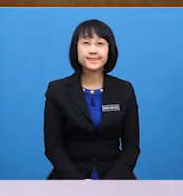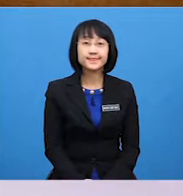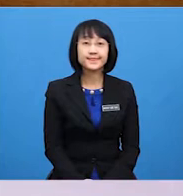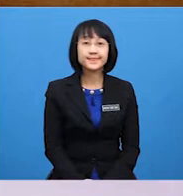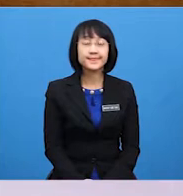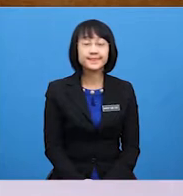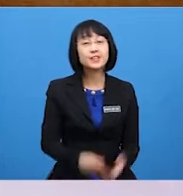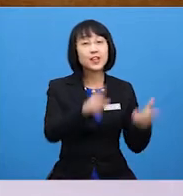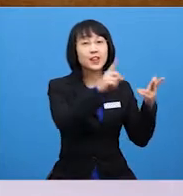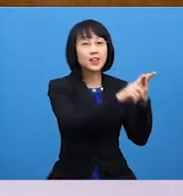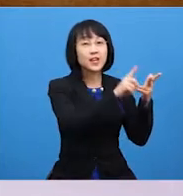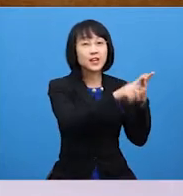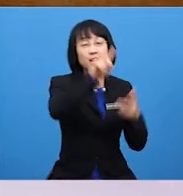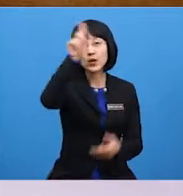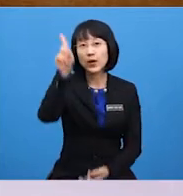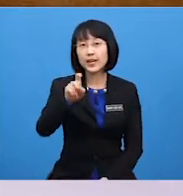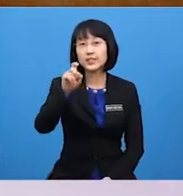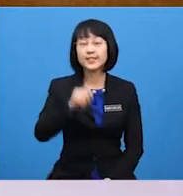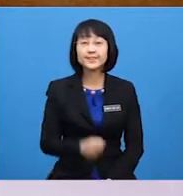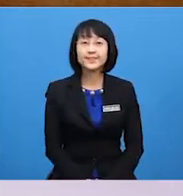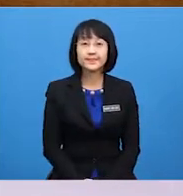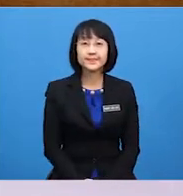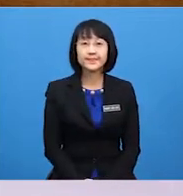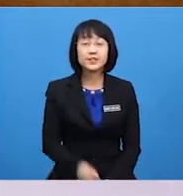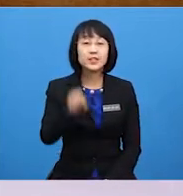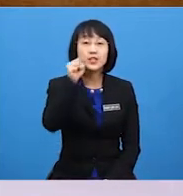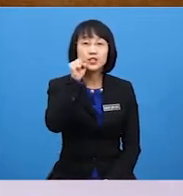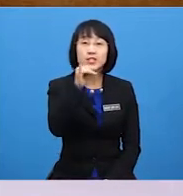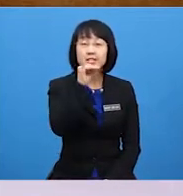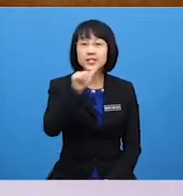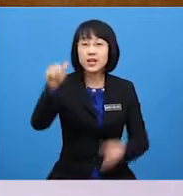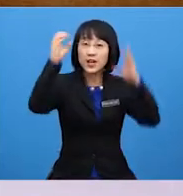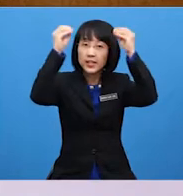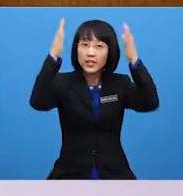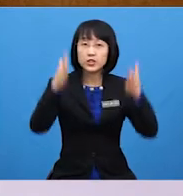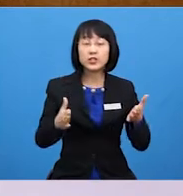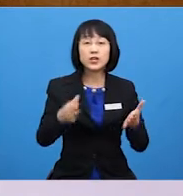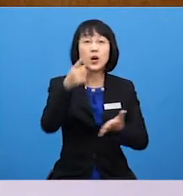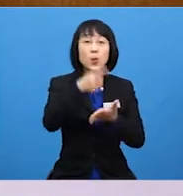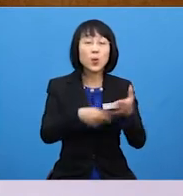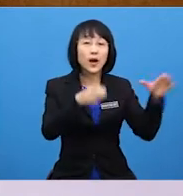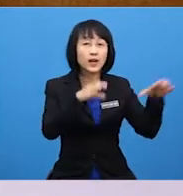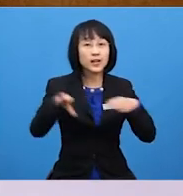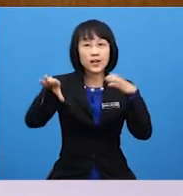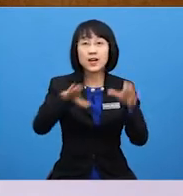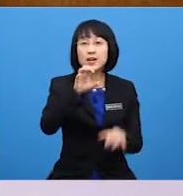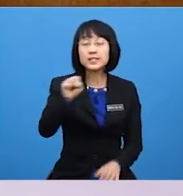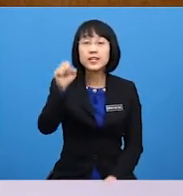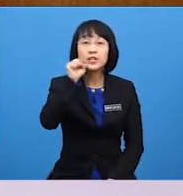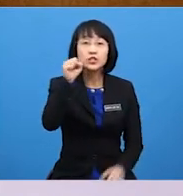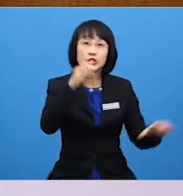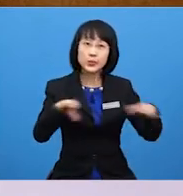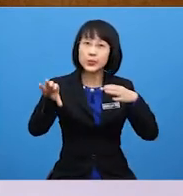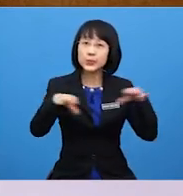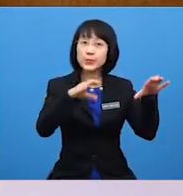Third question She is a teacher What does she